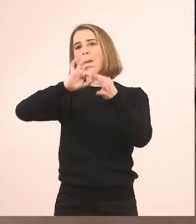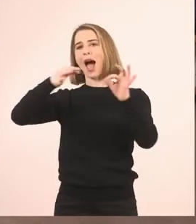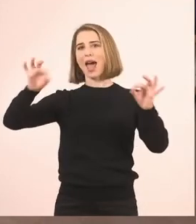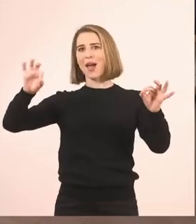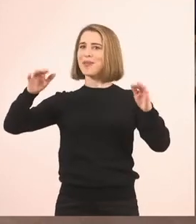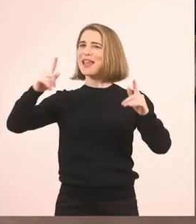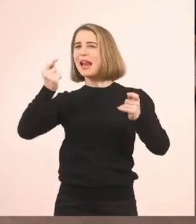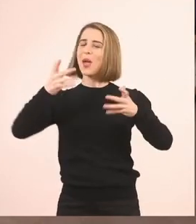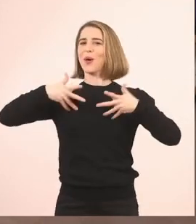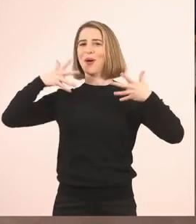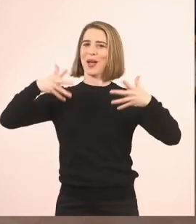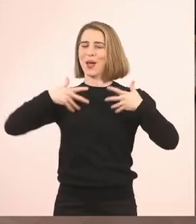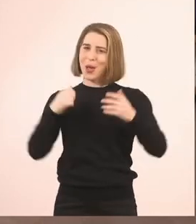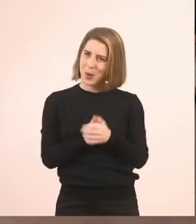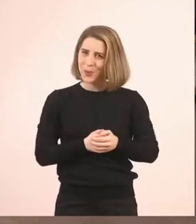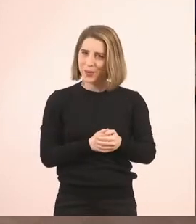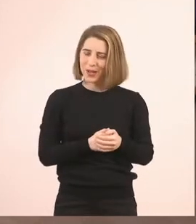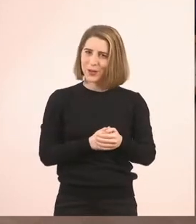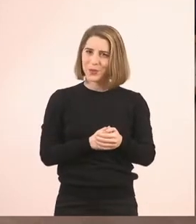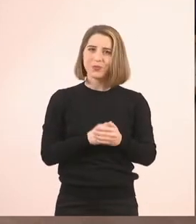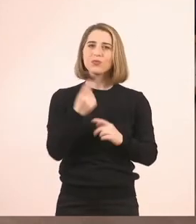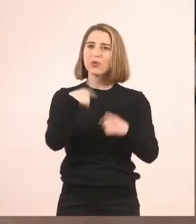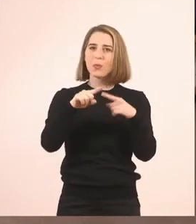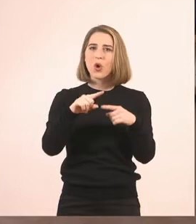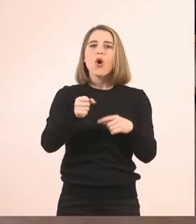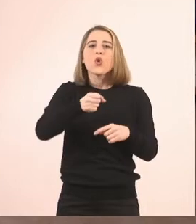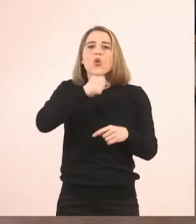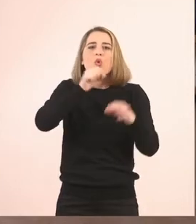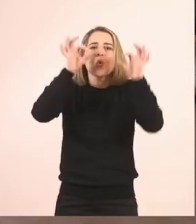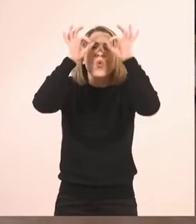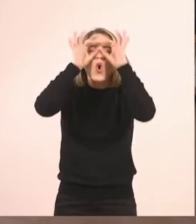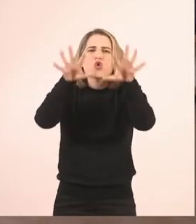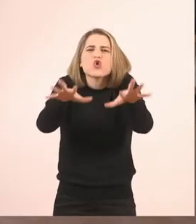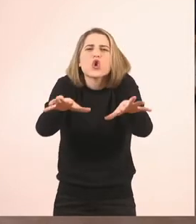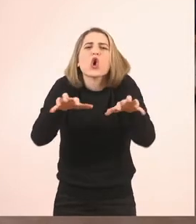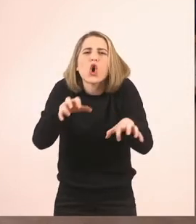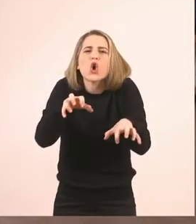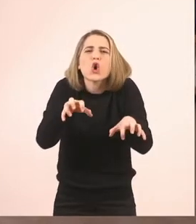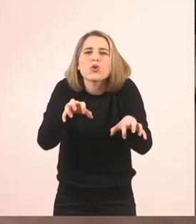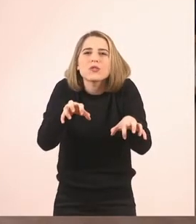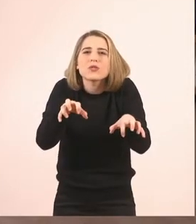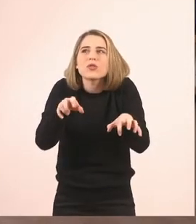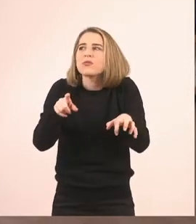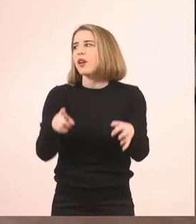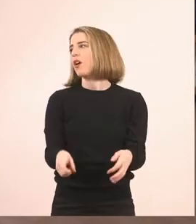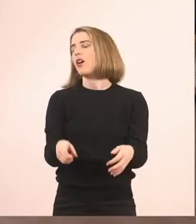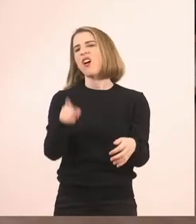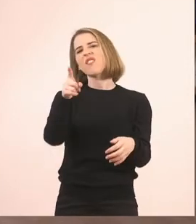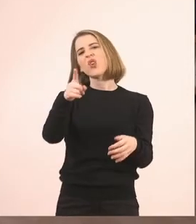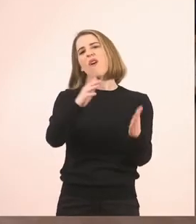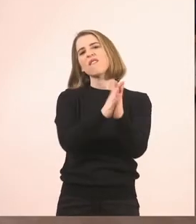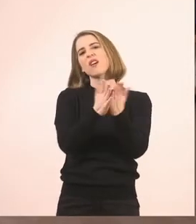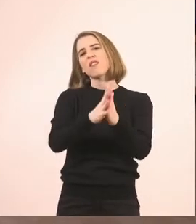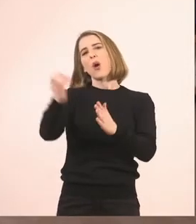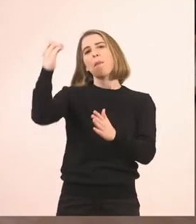πω για σήμερα. Και είναι ο Σκρούτς. θα μου πείτε, «Κυρία, αυτό το πνεύμα των Χριστουγέννων και των